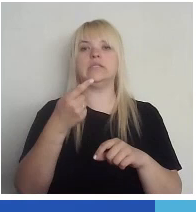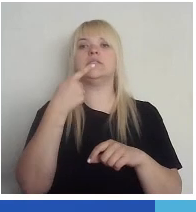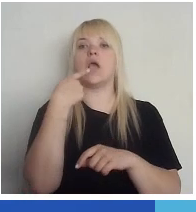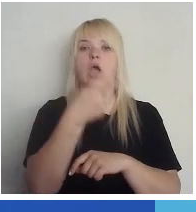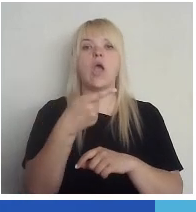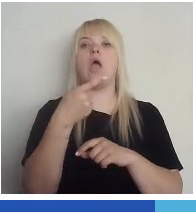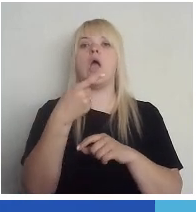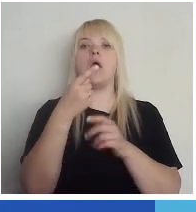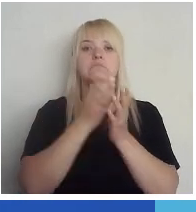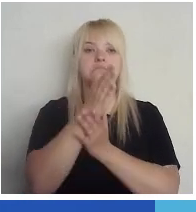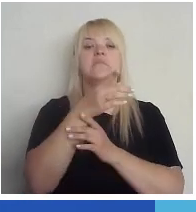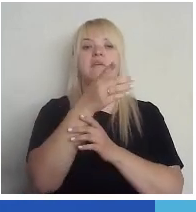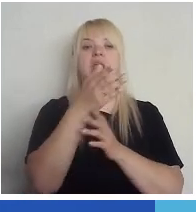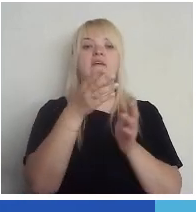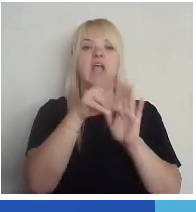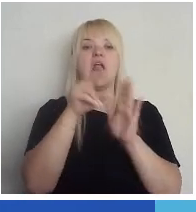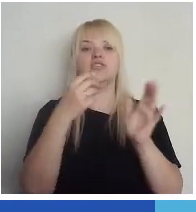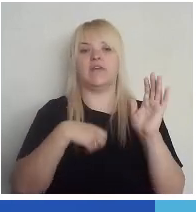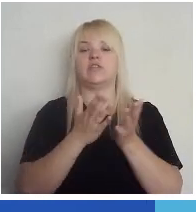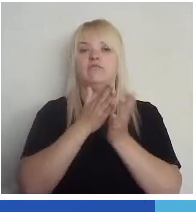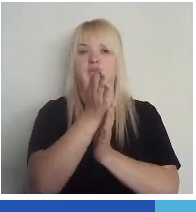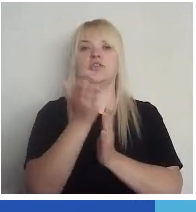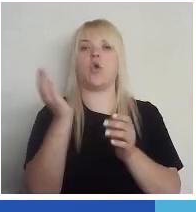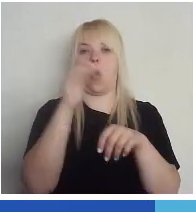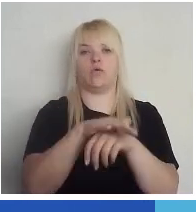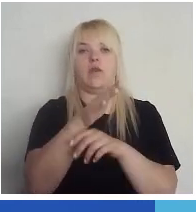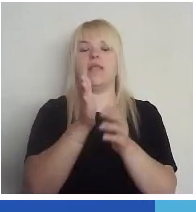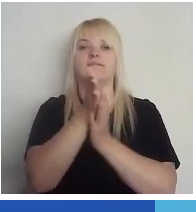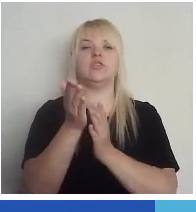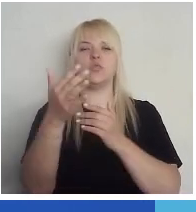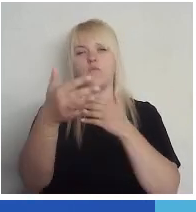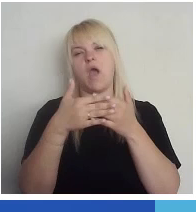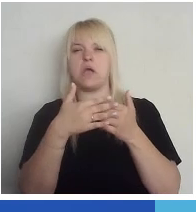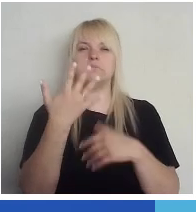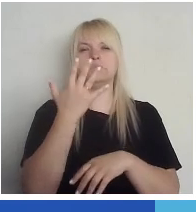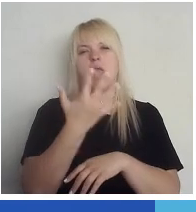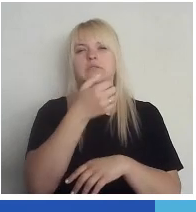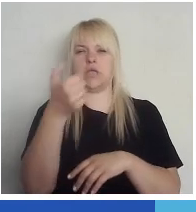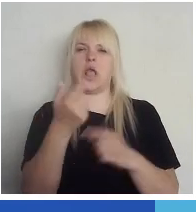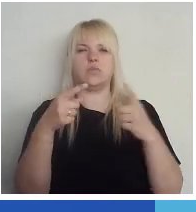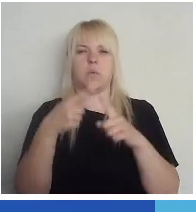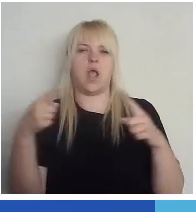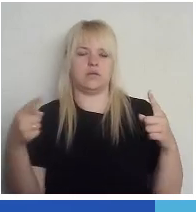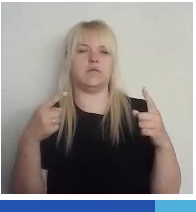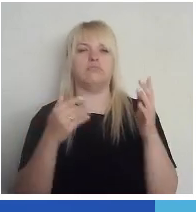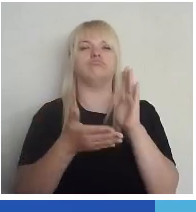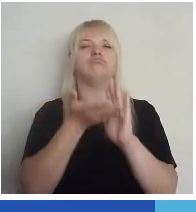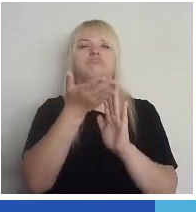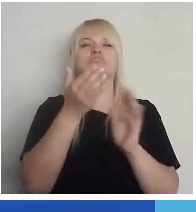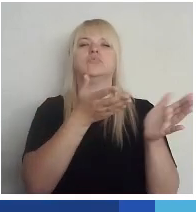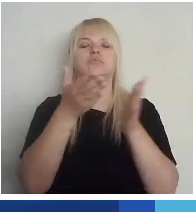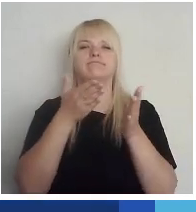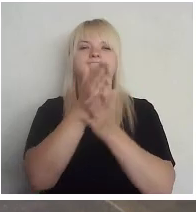virzienu, kurā vēlēšanām būtu jāvirzās tuvāko piecu gadu laikā. Tagad es